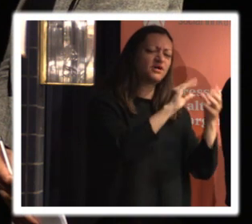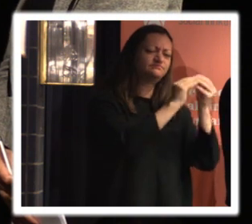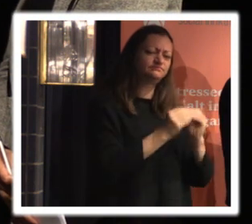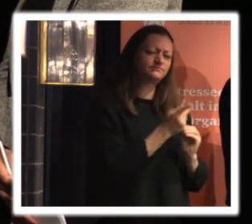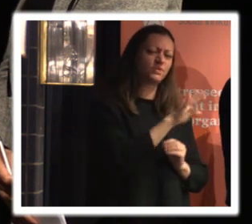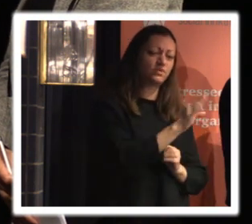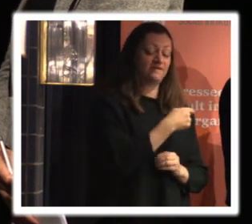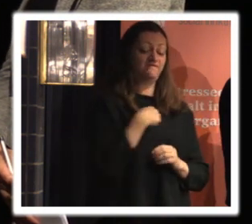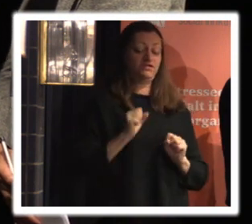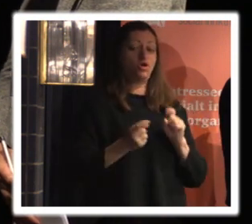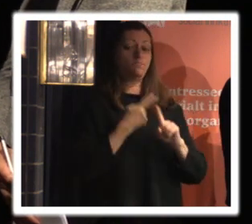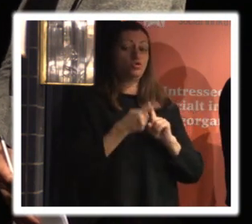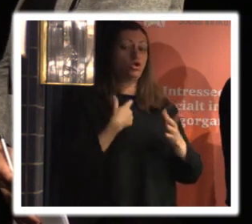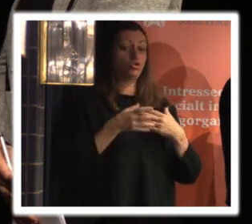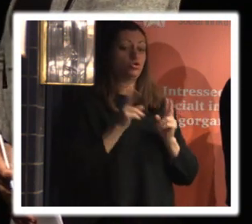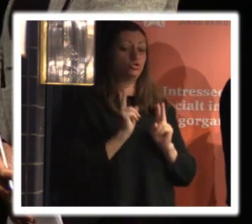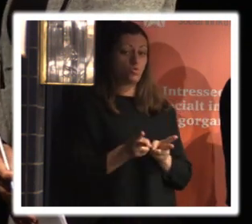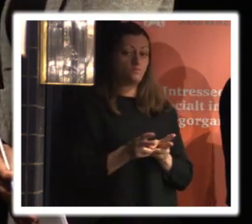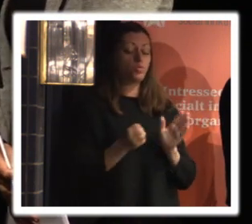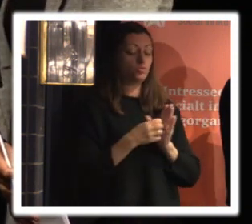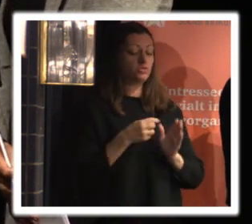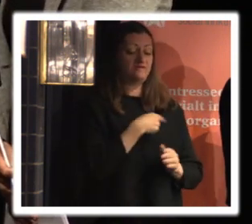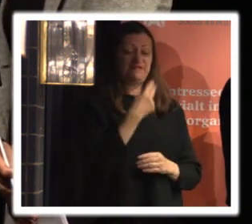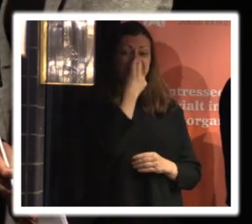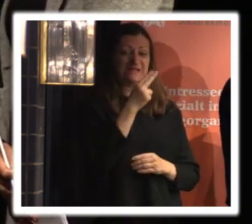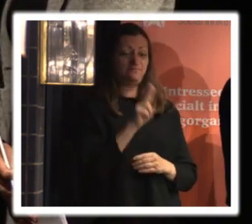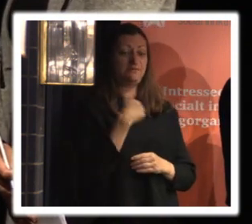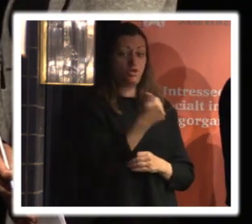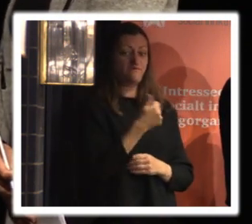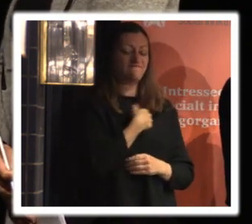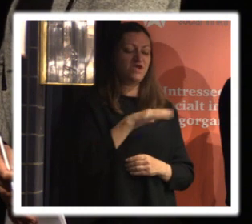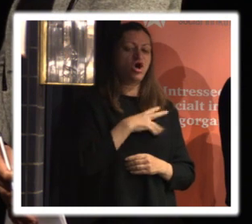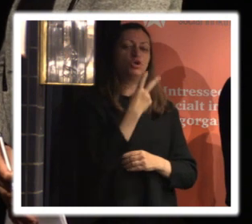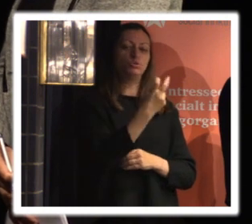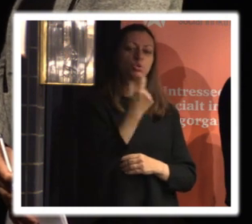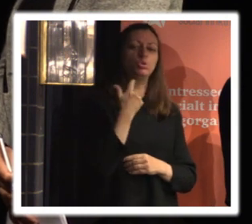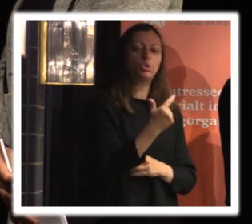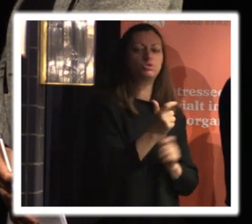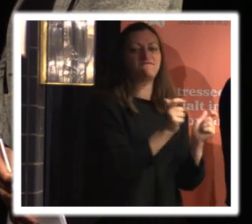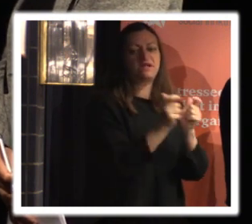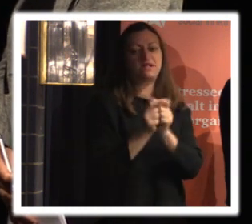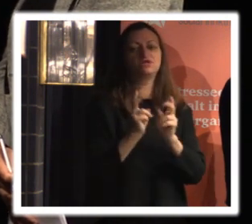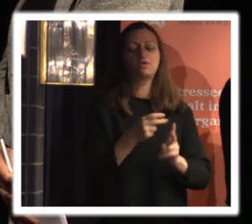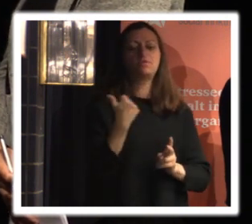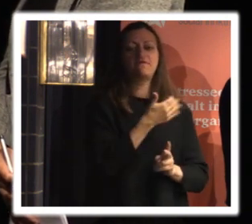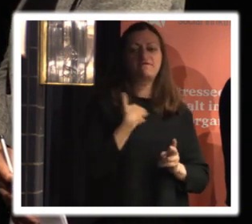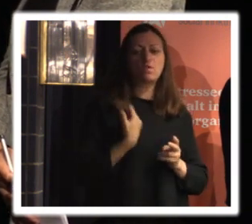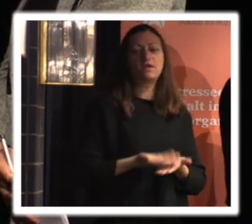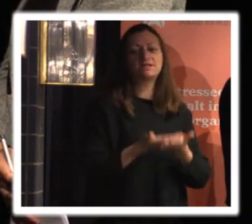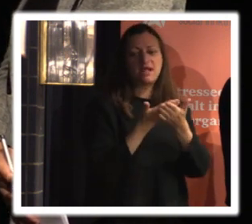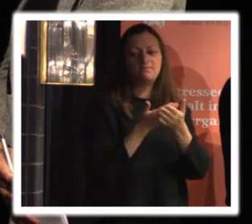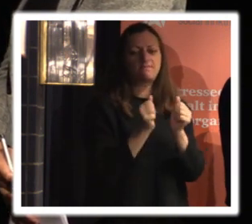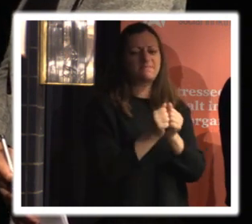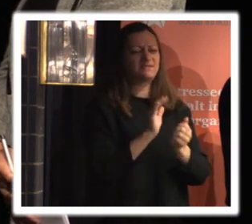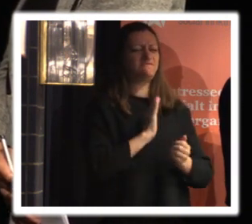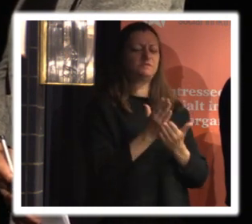vi kommer börja göra ett jobb för vi ser att vi behöver det för vi har ju trots allt 20 000 föreningar som behöver vår hjälp men vad finns det det är väl någonstans